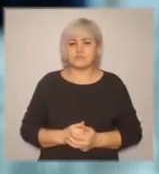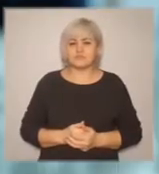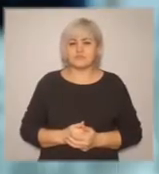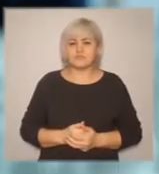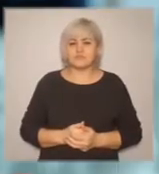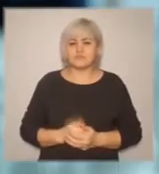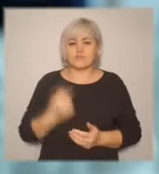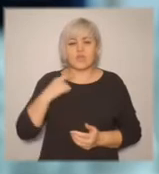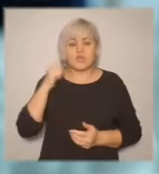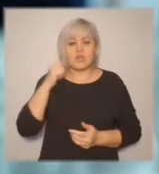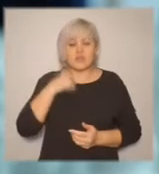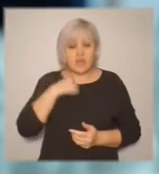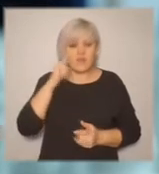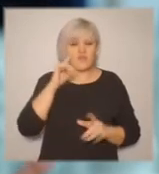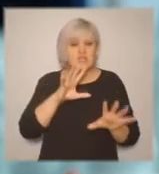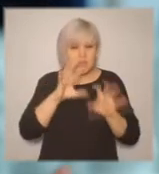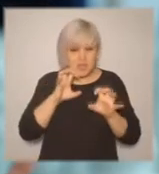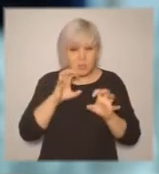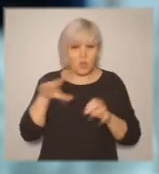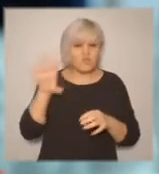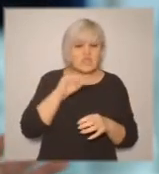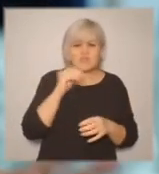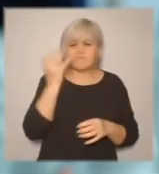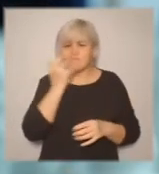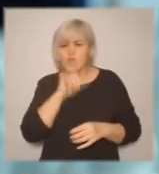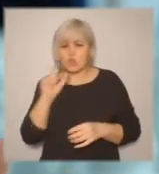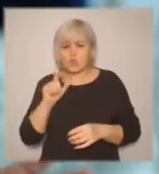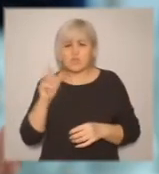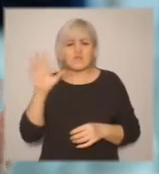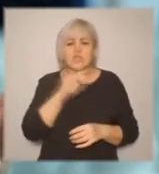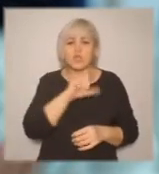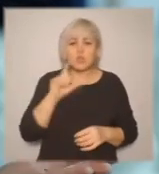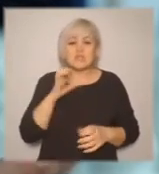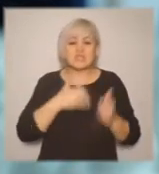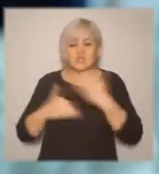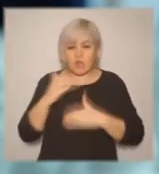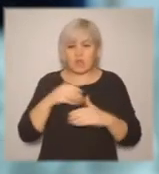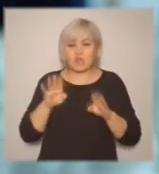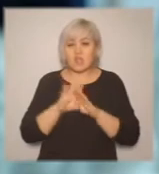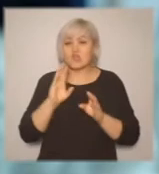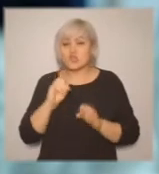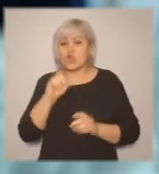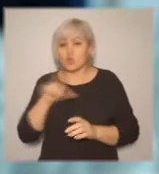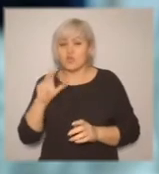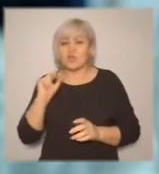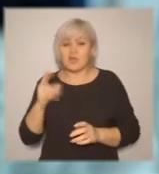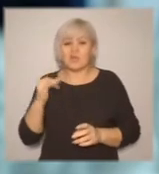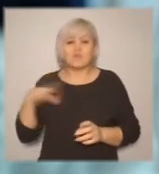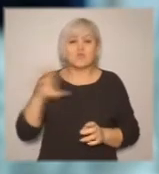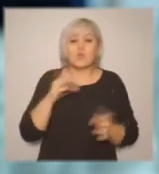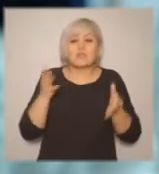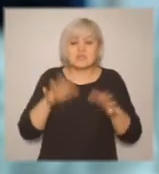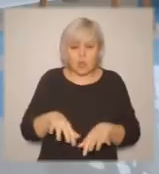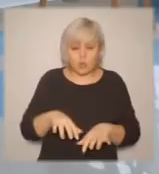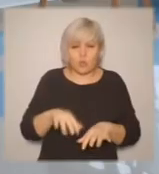Я воспринимаю и всех незрячих людей, и всех людей с инвалидностью, как таких же людей, как и все остальные.